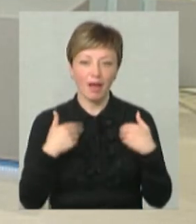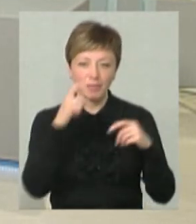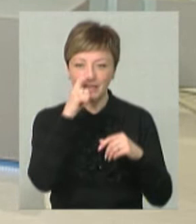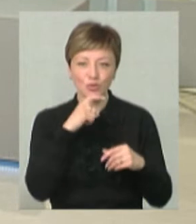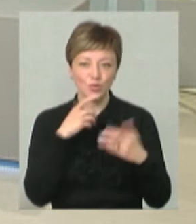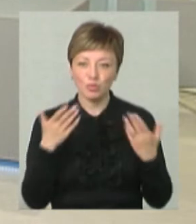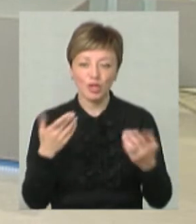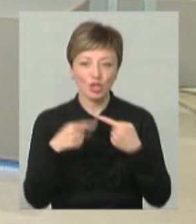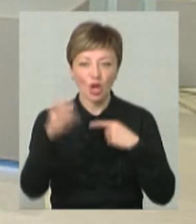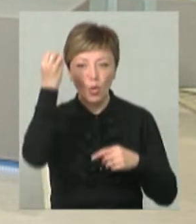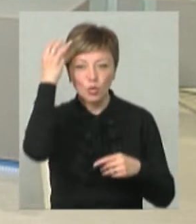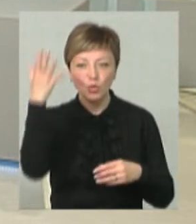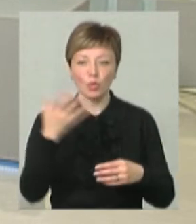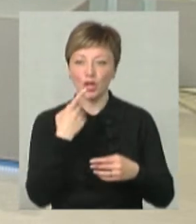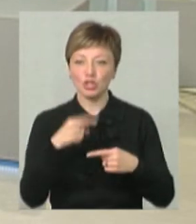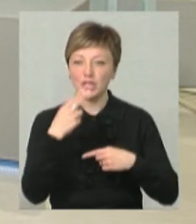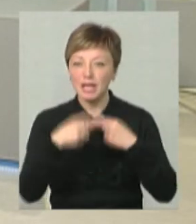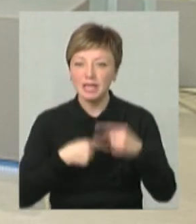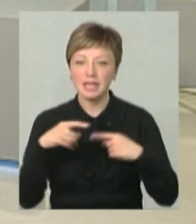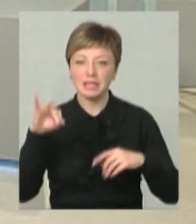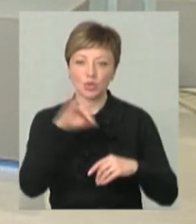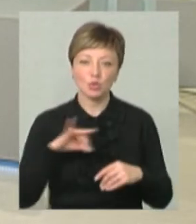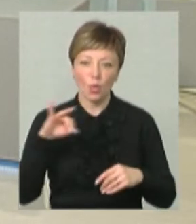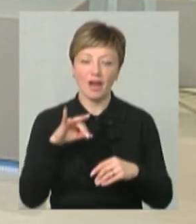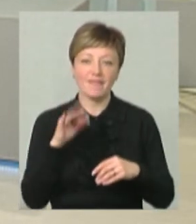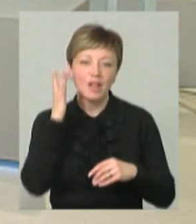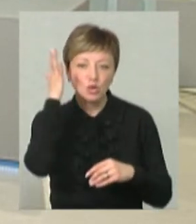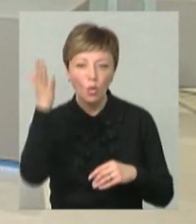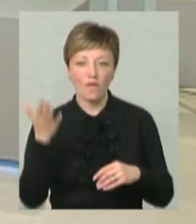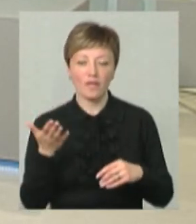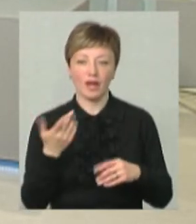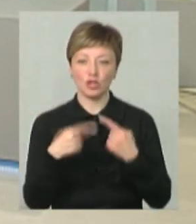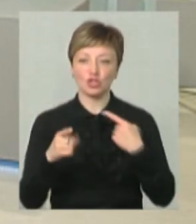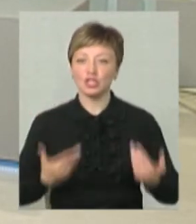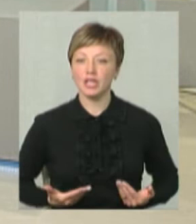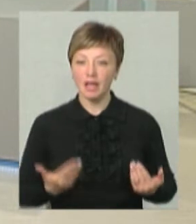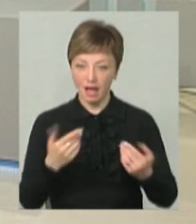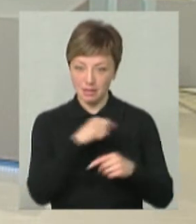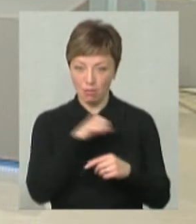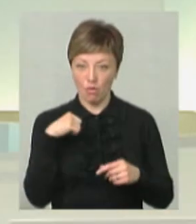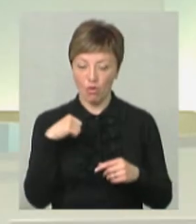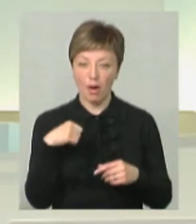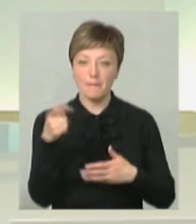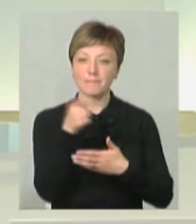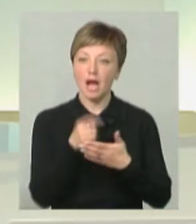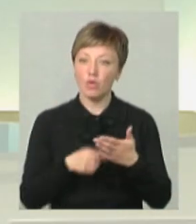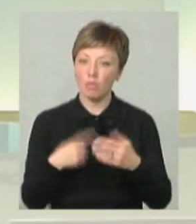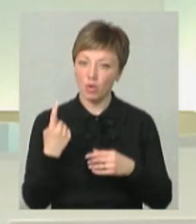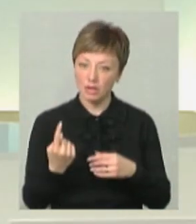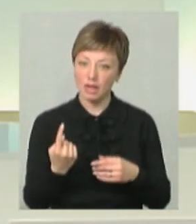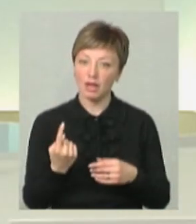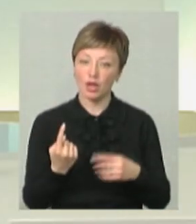зрозуміли, інша культура, інші традиції, інша історія. Філософія, інше життя самого. Малюємо одне,